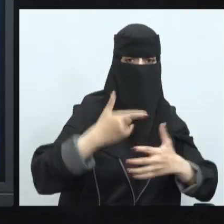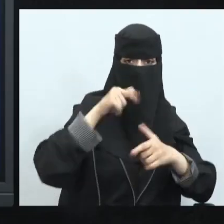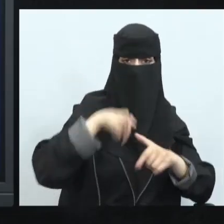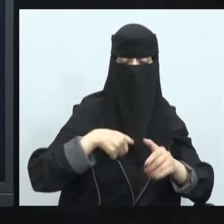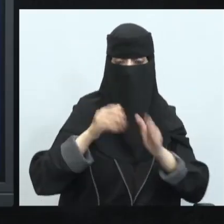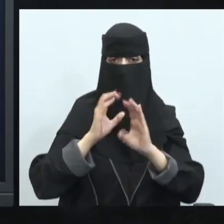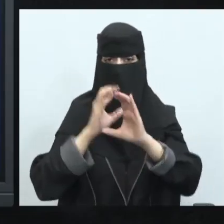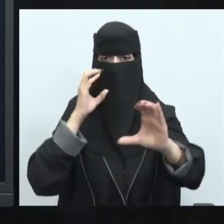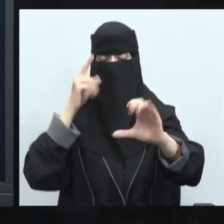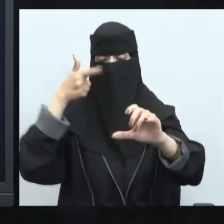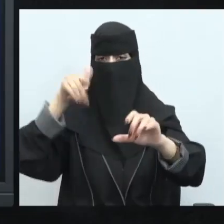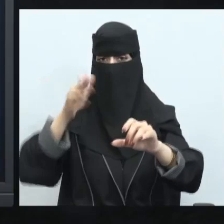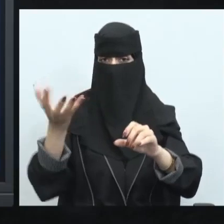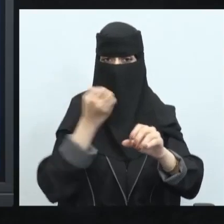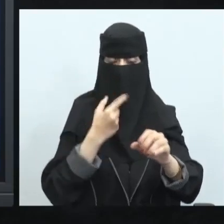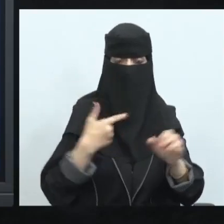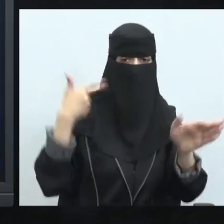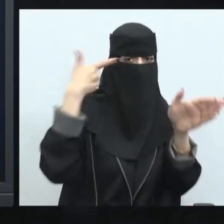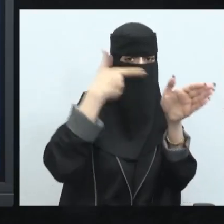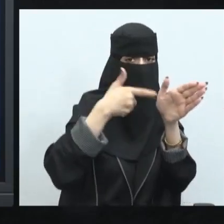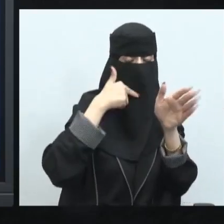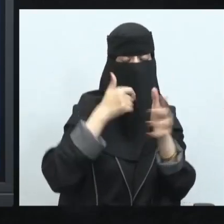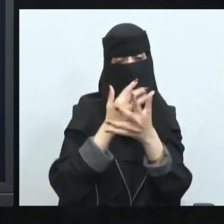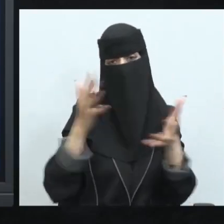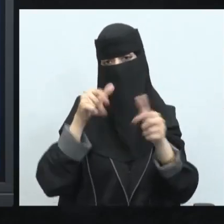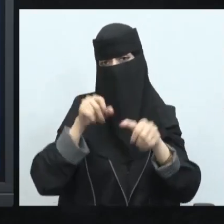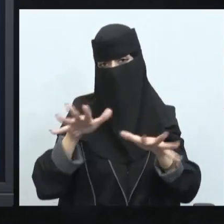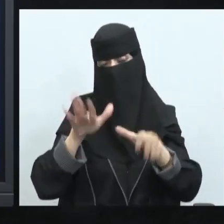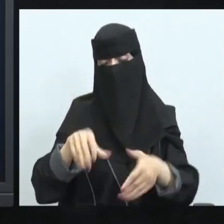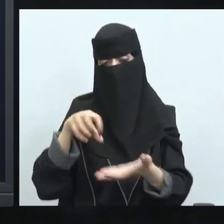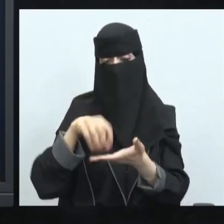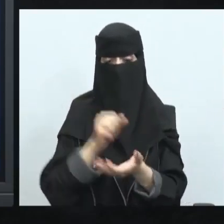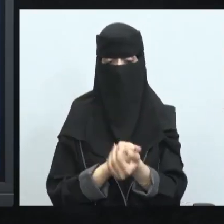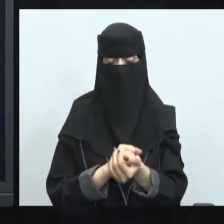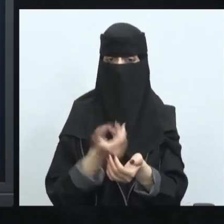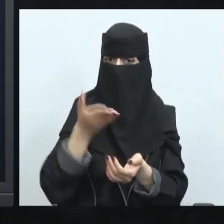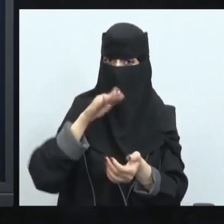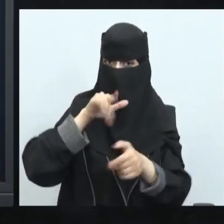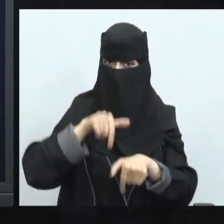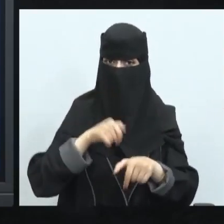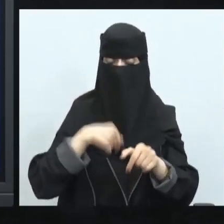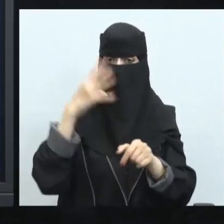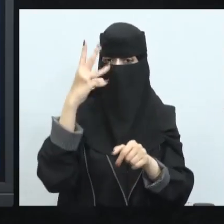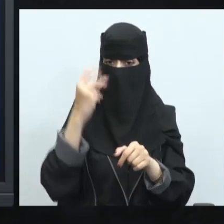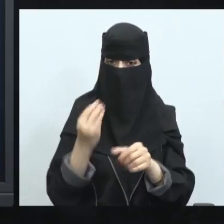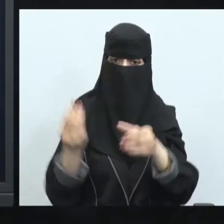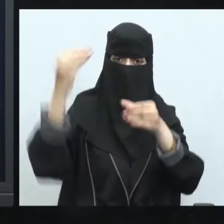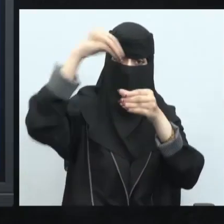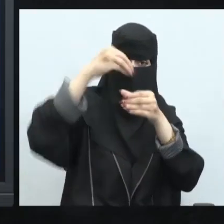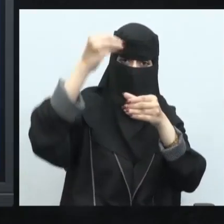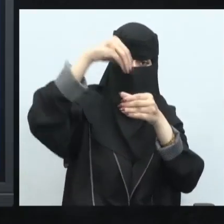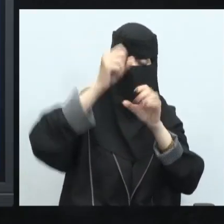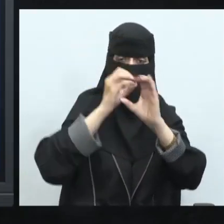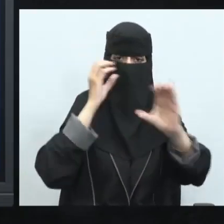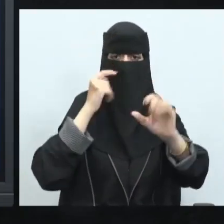الحافلات التي تنتشر مثلا في المدينة كذلك سيكون سعتها للركاب أكبر وبالتالي سيكون